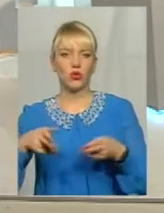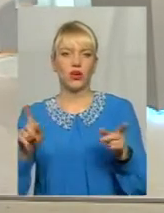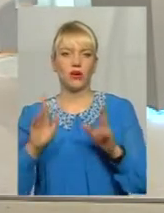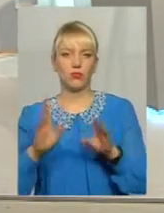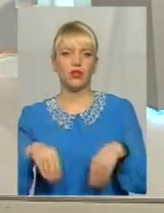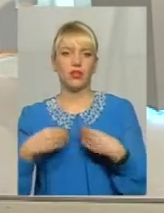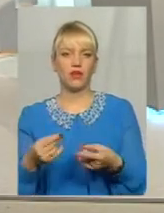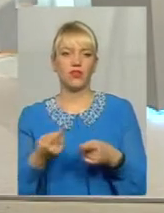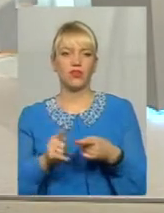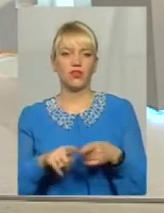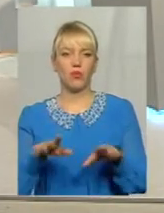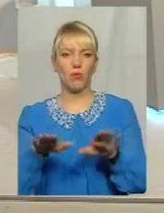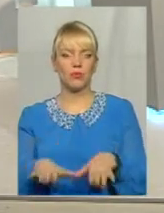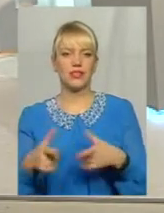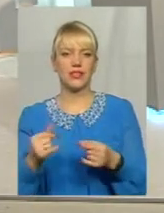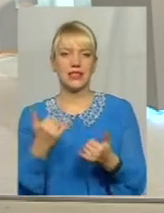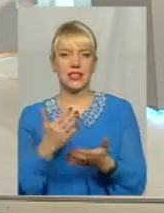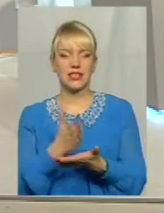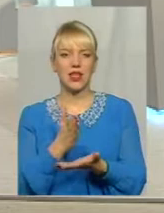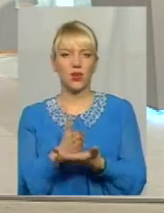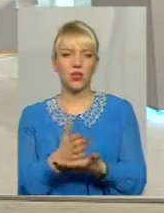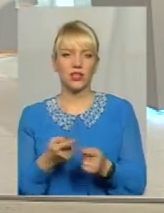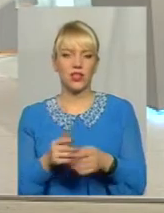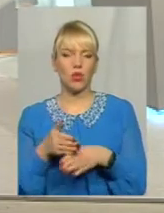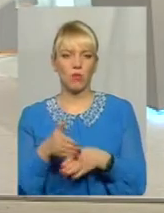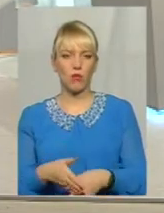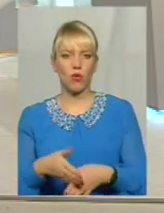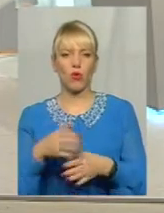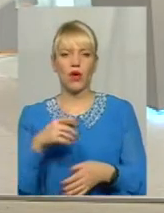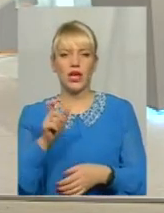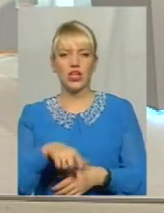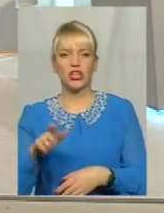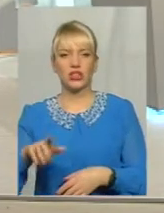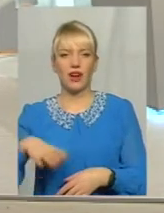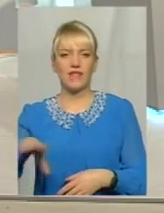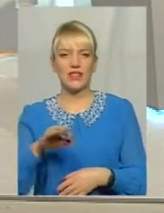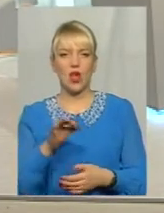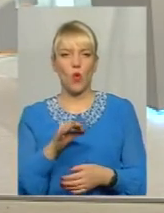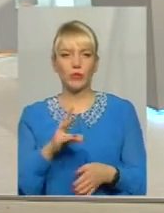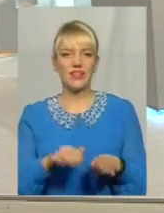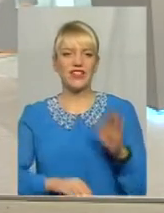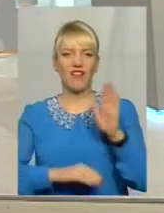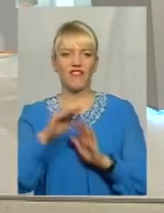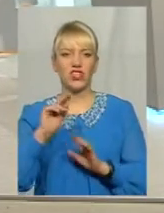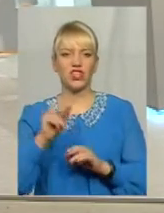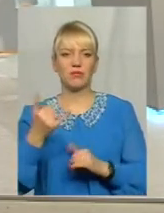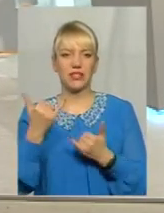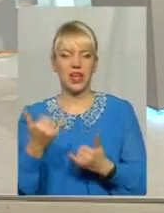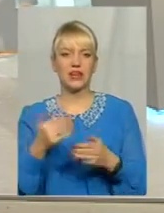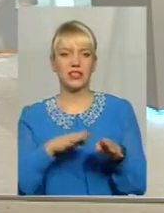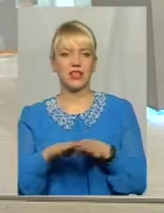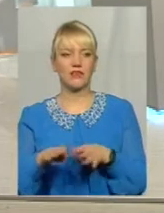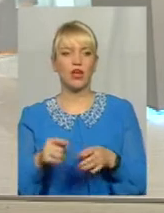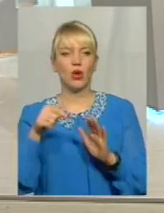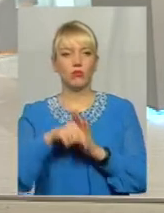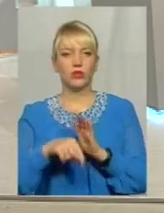на цьому самому місці, де він зараз знаходиться Допомогу жителям всієї області на вищому, ніж зараз Тобто це, по суті,